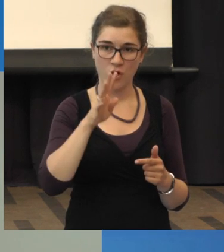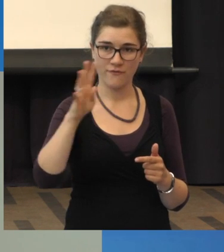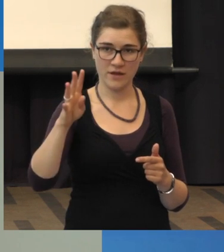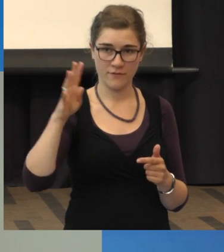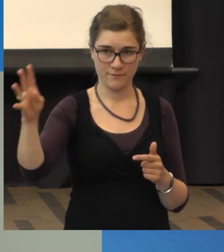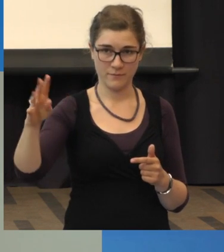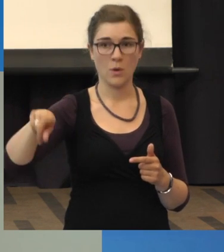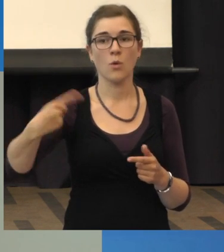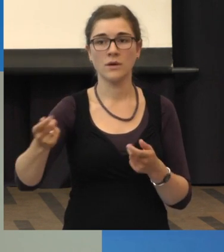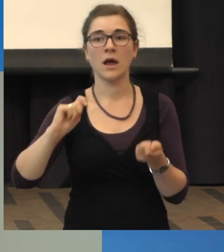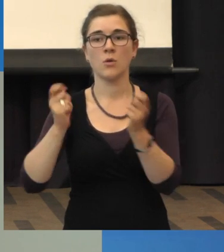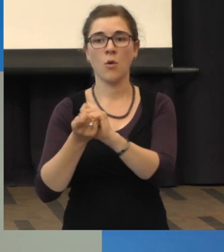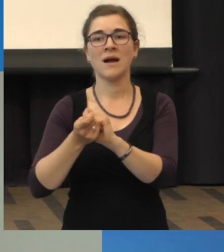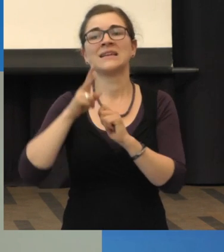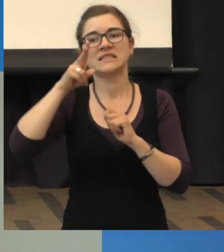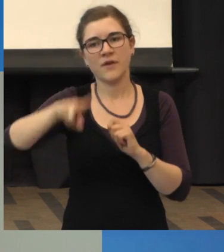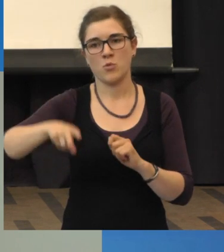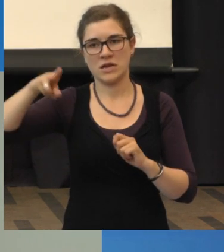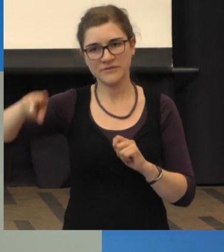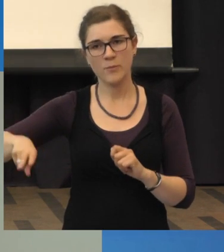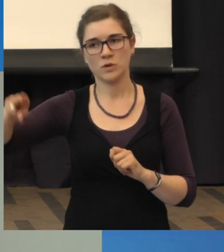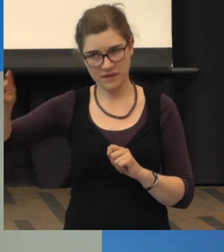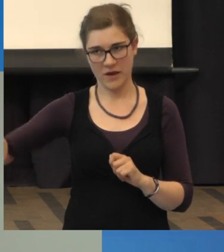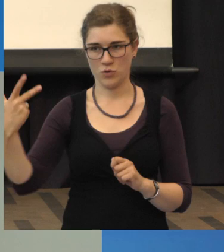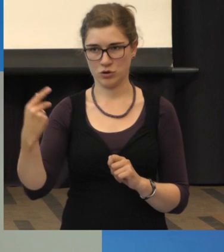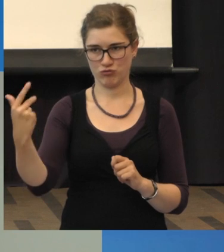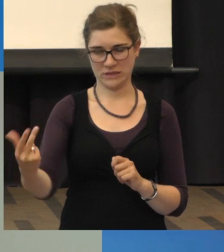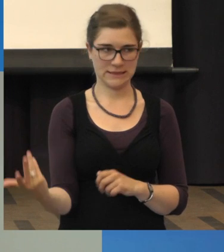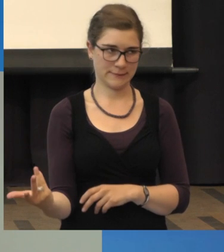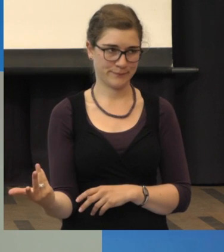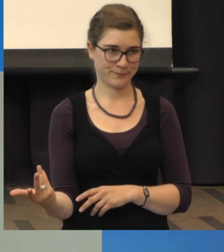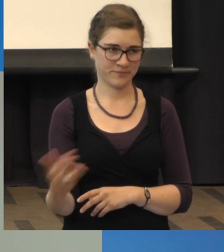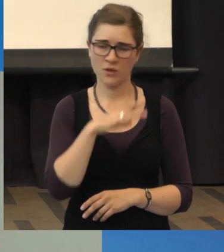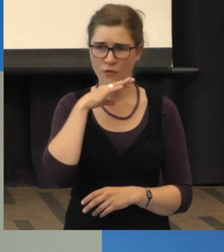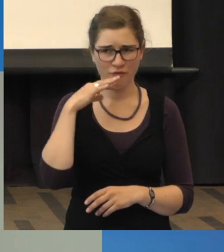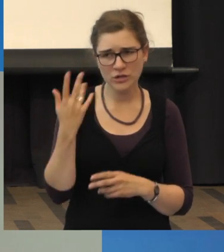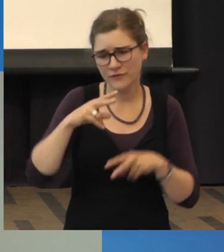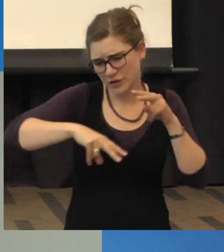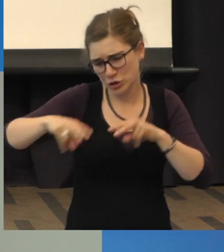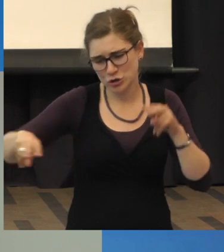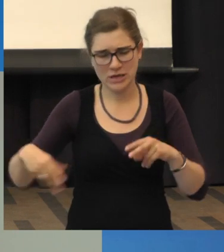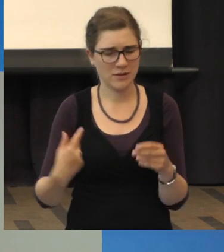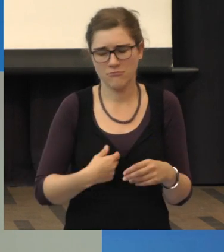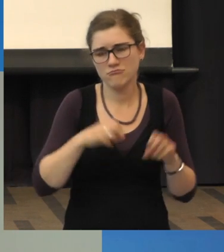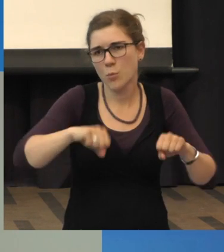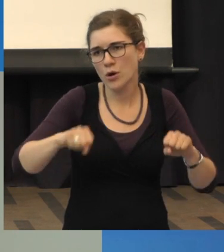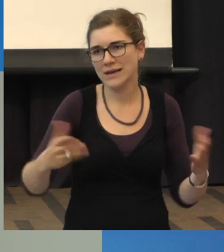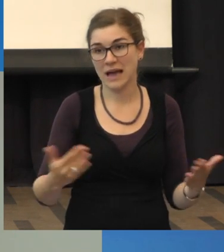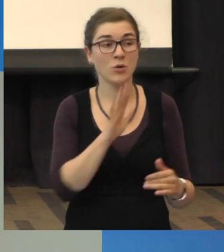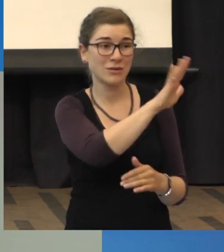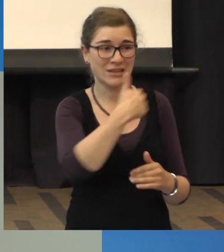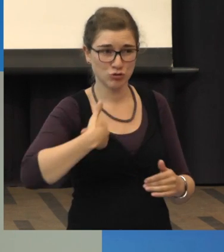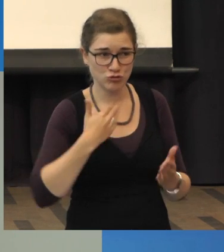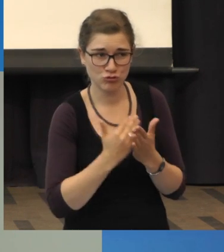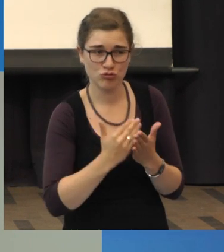alle zwei Monate weiter spritzt. Also wir haben mehrere Optionen und wenn Ihre Frau jetzt sage ich immer, so häufig schon gespritzt wurde, dann